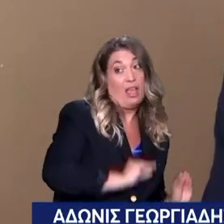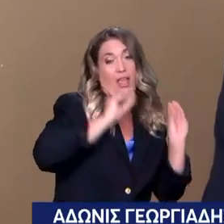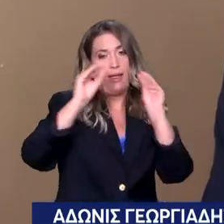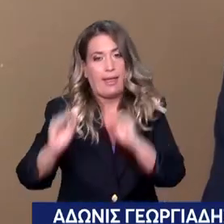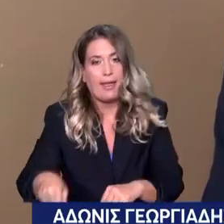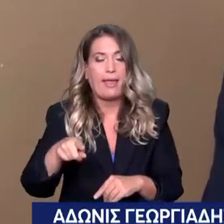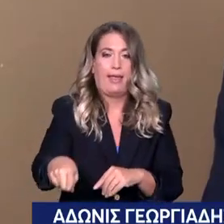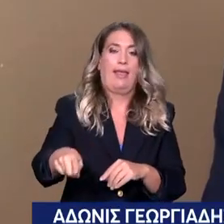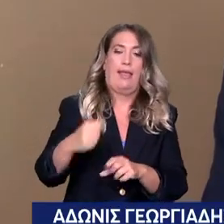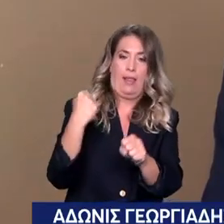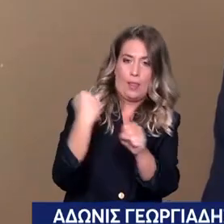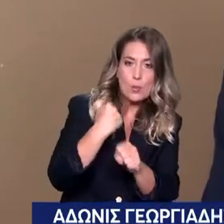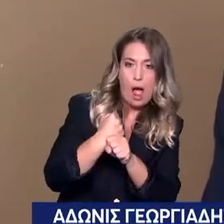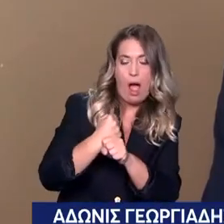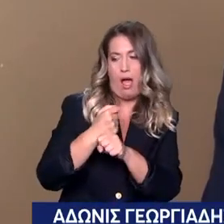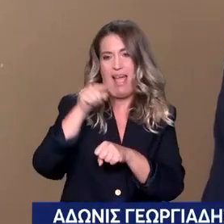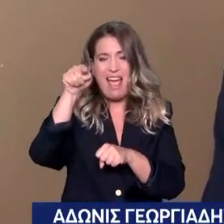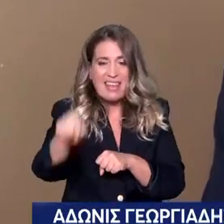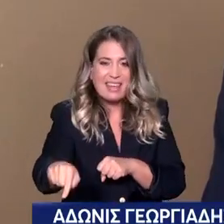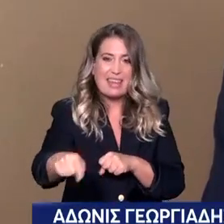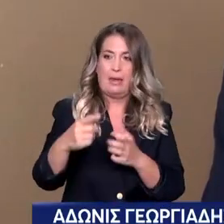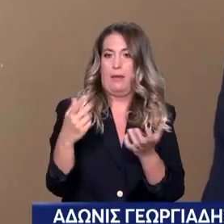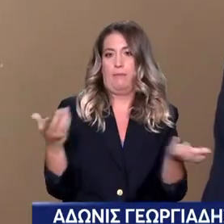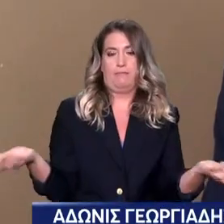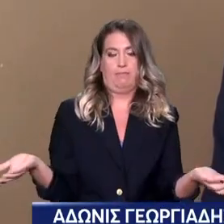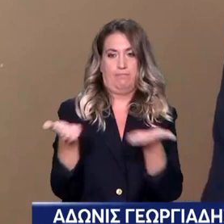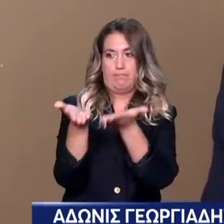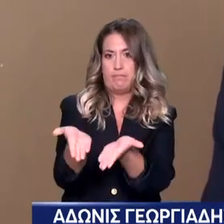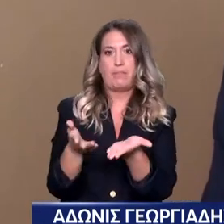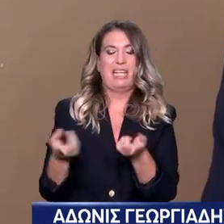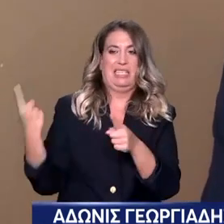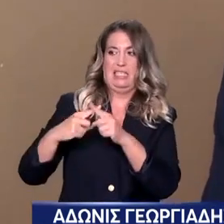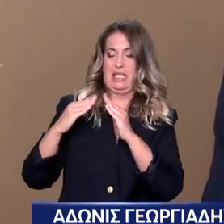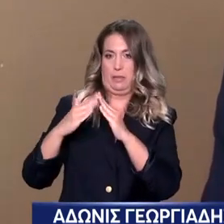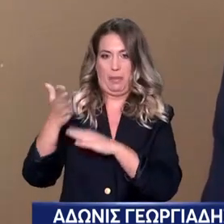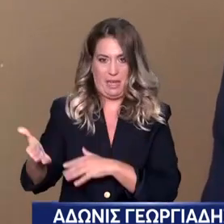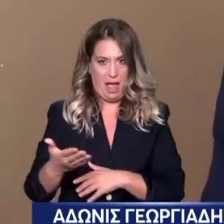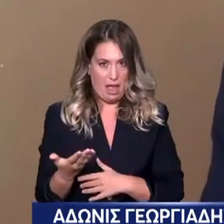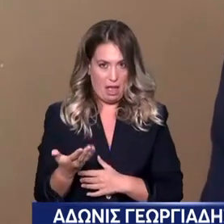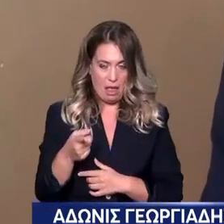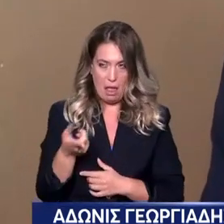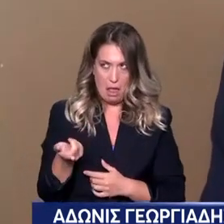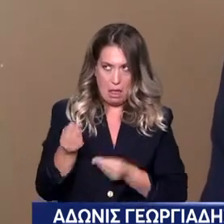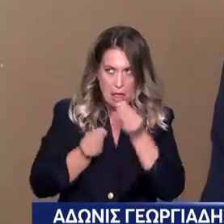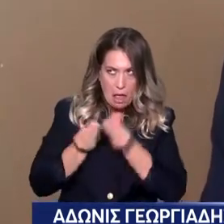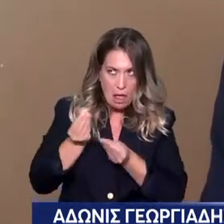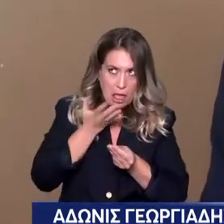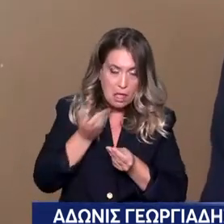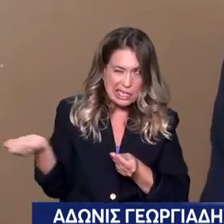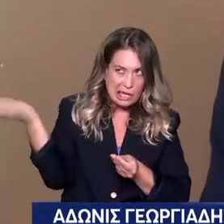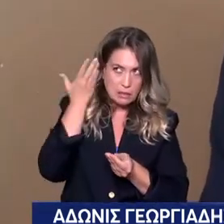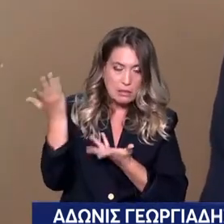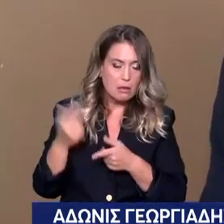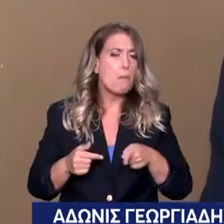λέτε, θα το μετρήσει και θα πει θα πάω στην Κύπρο να πάρω τα τετραπλάσια, θα πάω στη Ρουμανία να πάρω τα τριπλάσια ή δεν θα